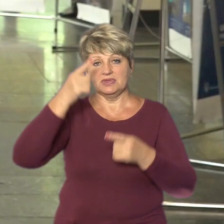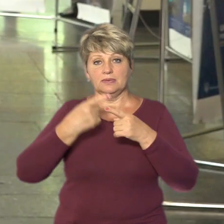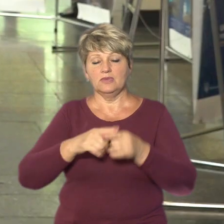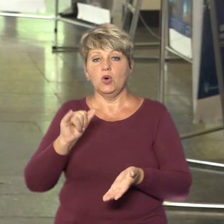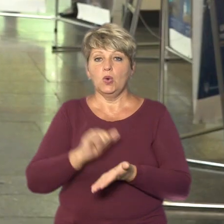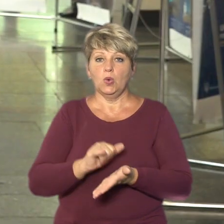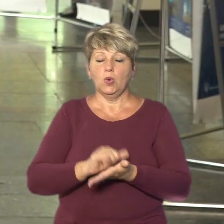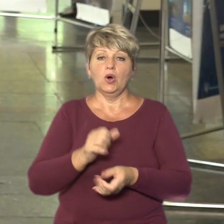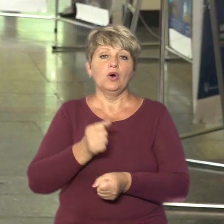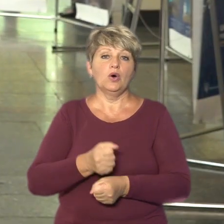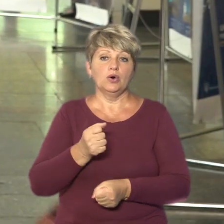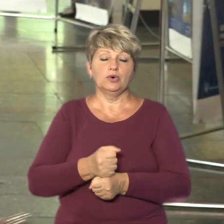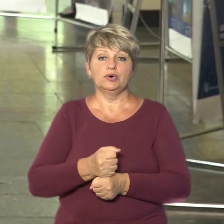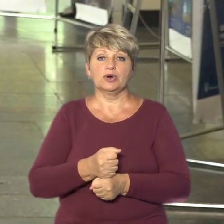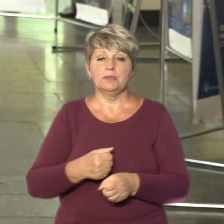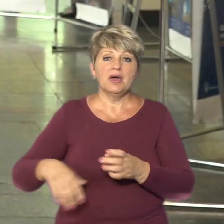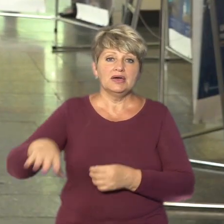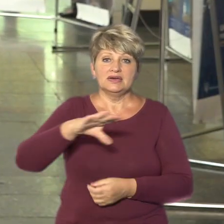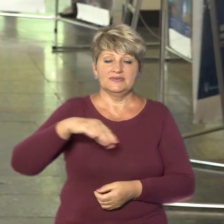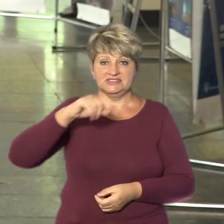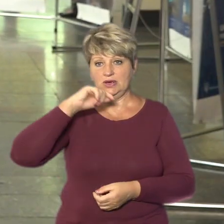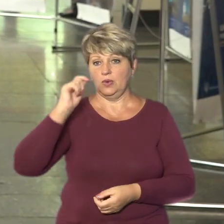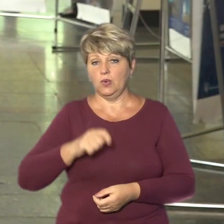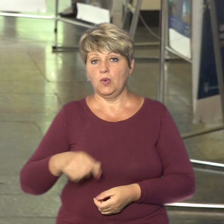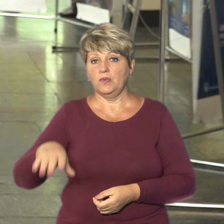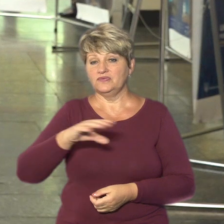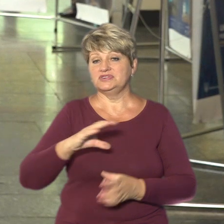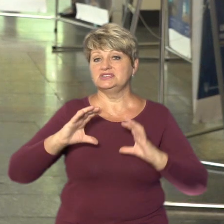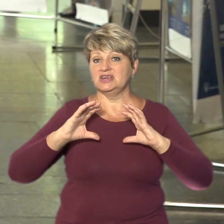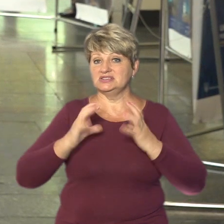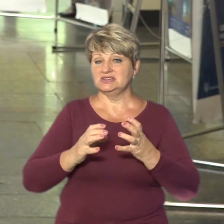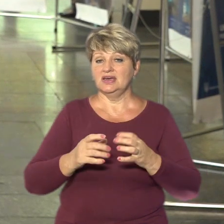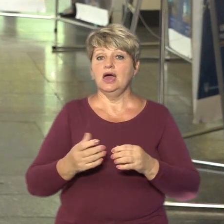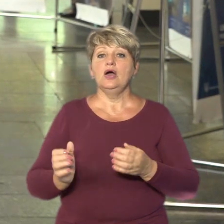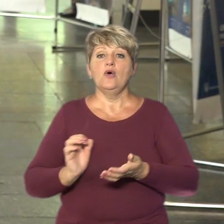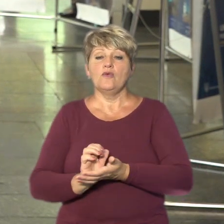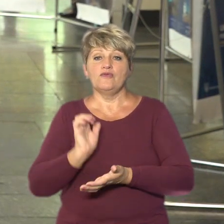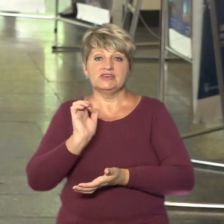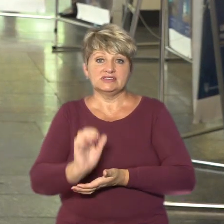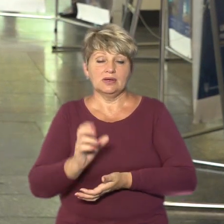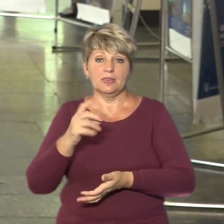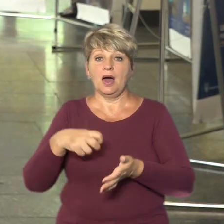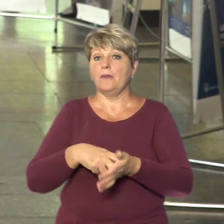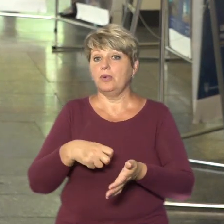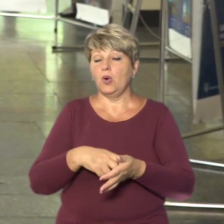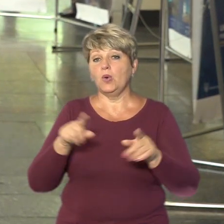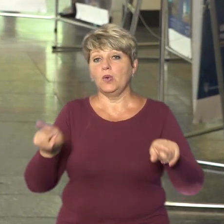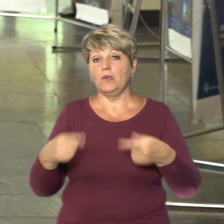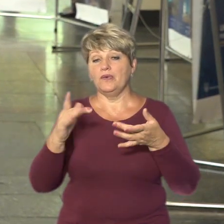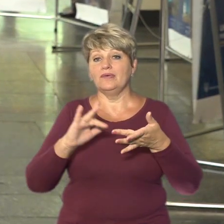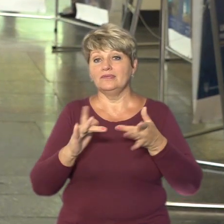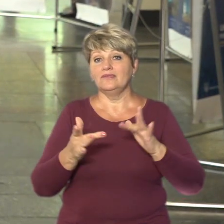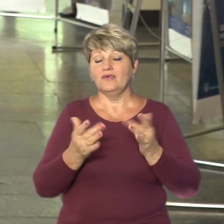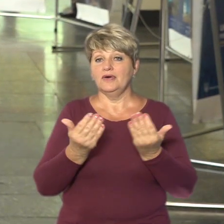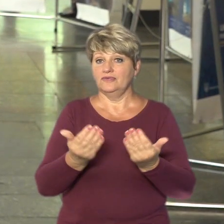Роботи присилали з усієї України, з усього світу. Роботи присилали на пошту і створювали онлайн-виставки.